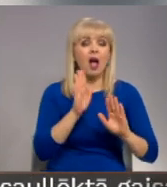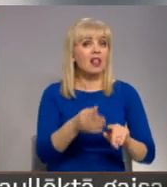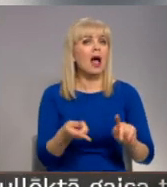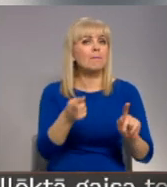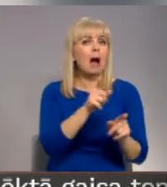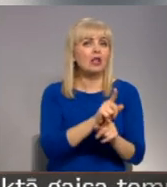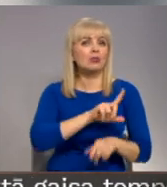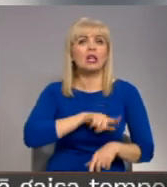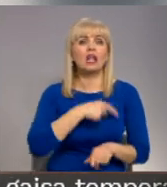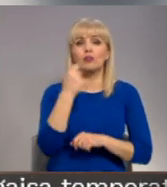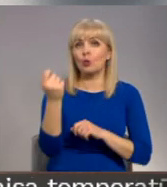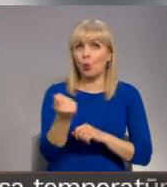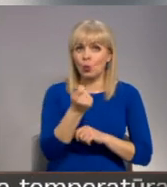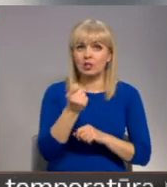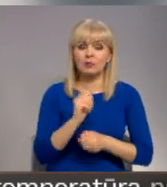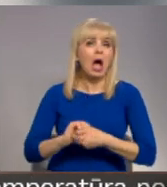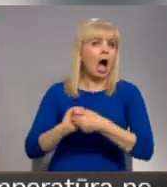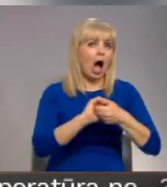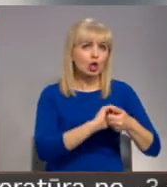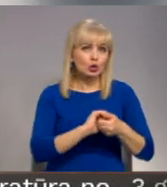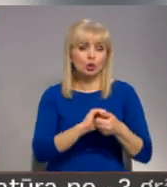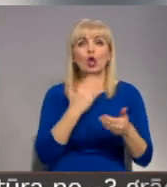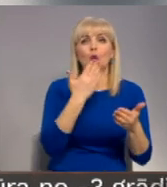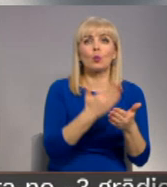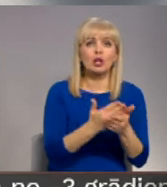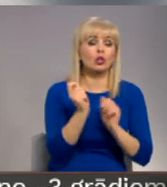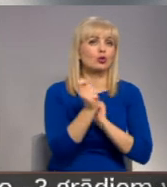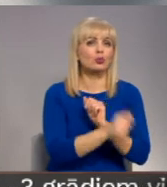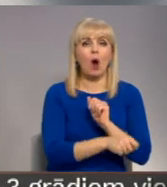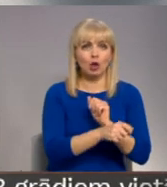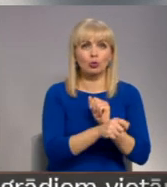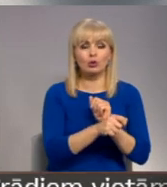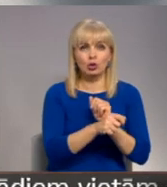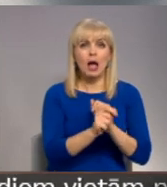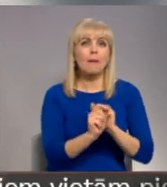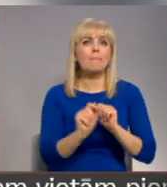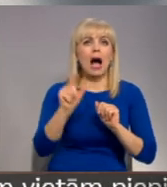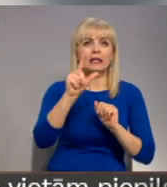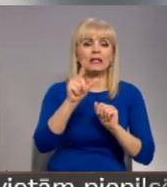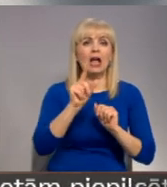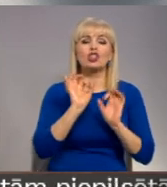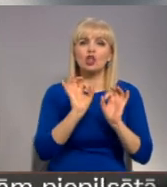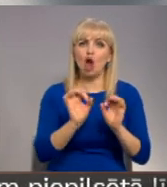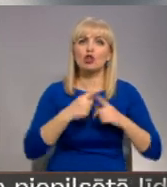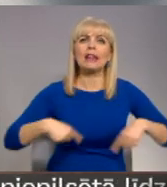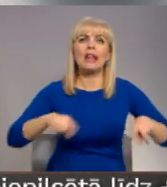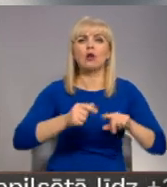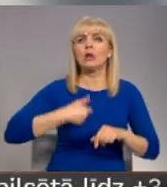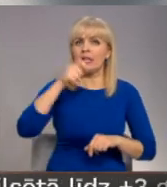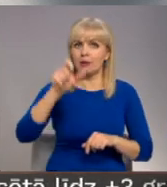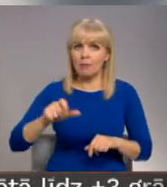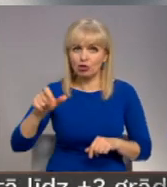mainītu, Latvijas Ugunzēsības asociācija rosina sūdu sankciju palielināšanu teritoriju īpašniekiem, kuri reģistrēta